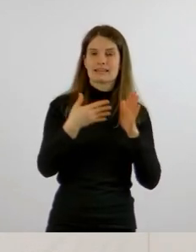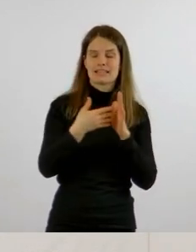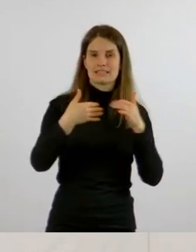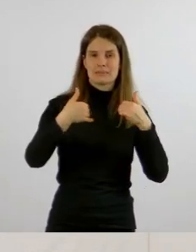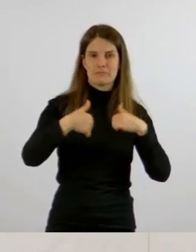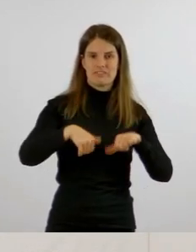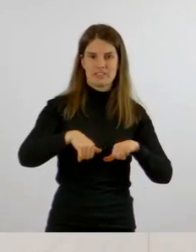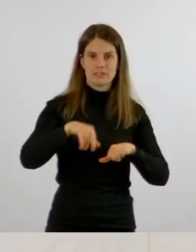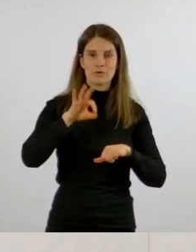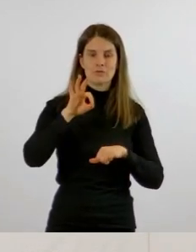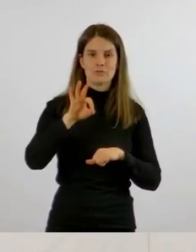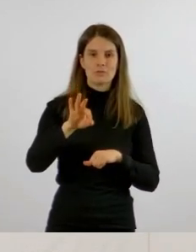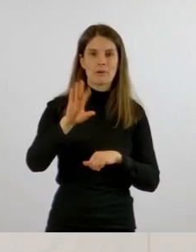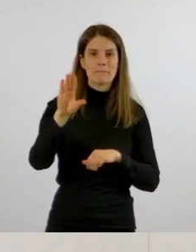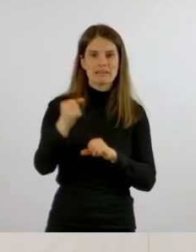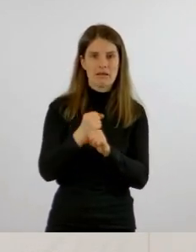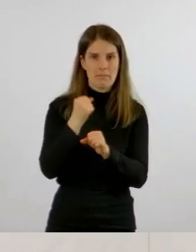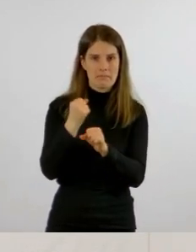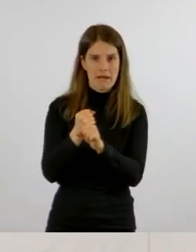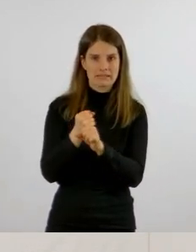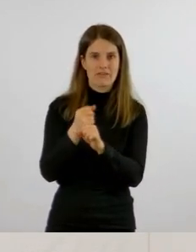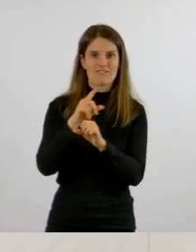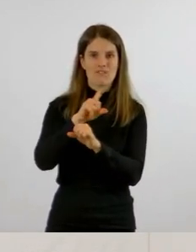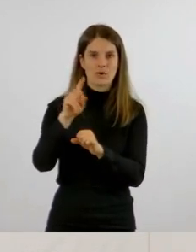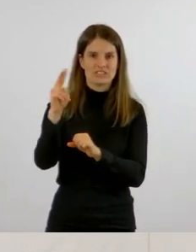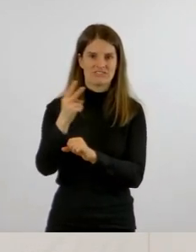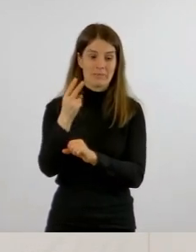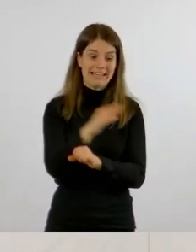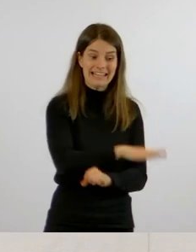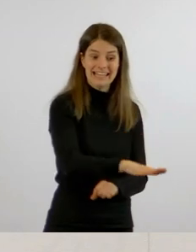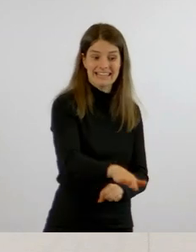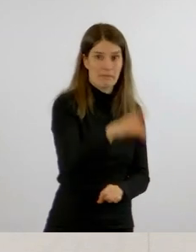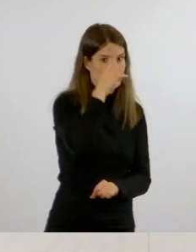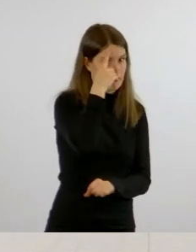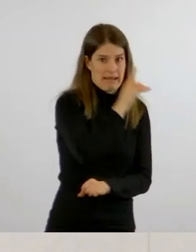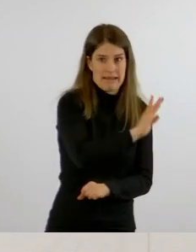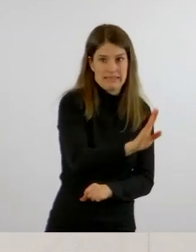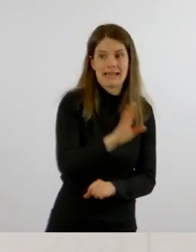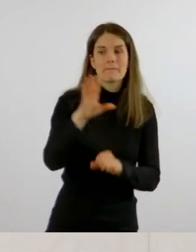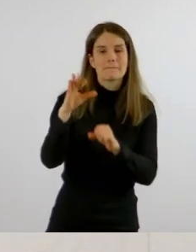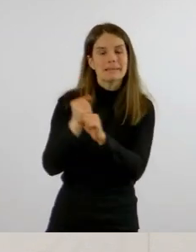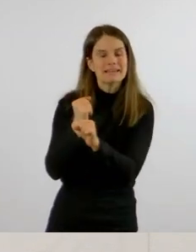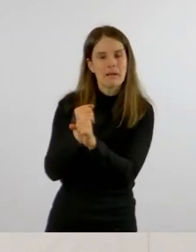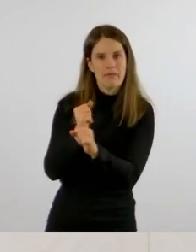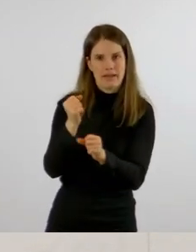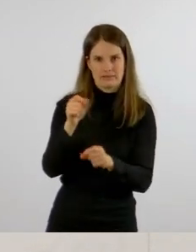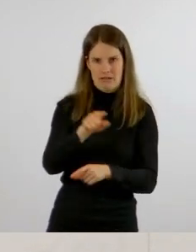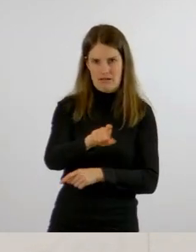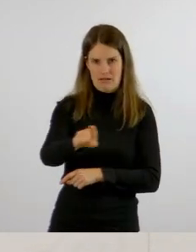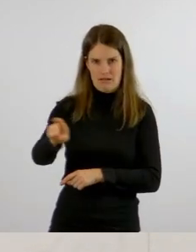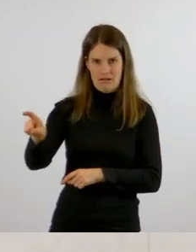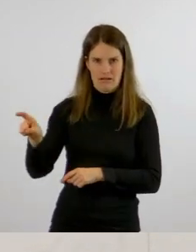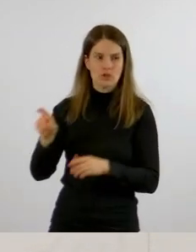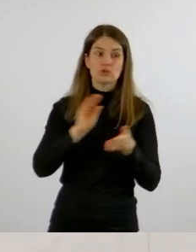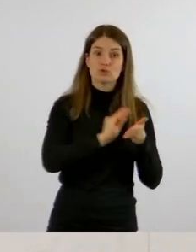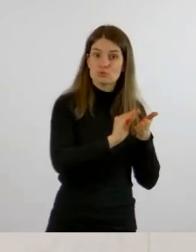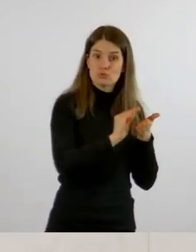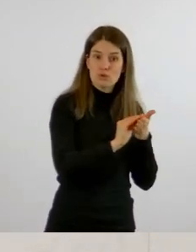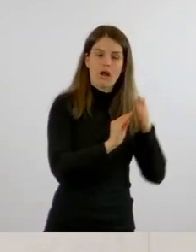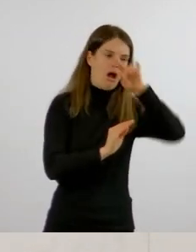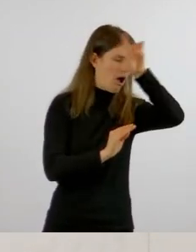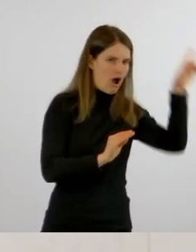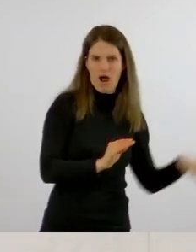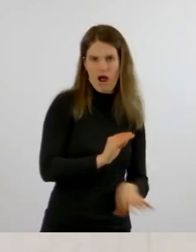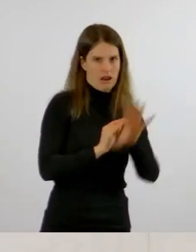Beschäftigten. Da rede ich jetzt nicht von den Kita-Kindern, sondern nur von den Beschäftigten. In der Schule sind es ja alle,